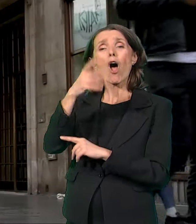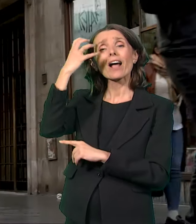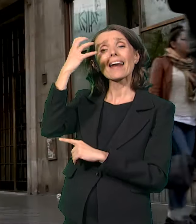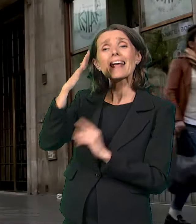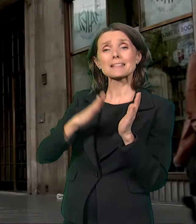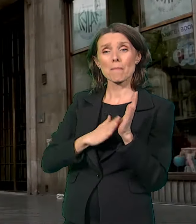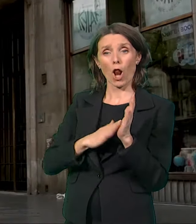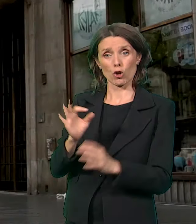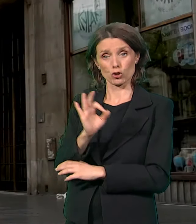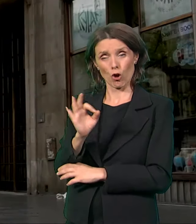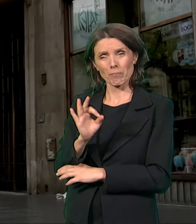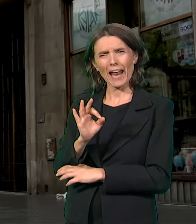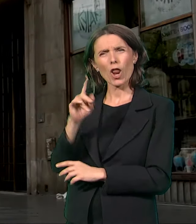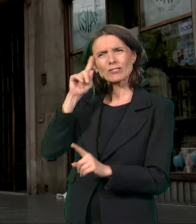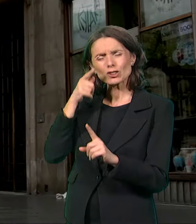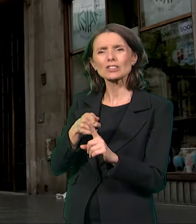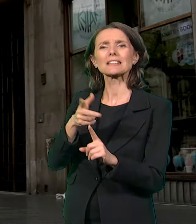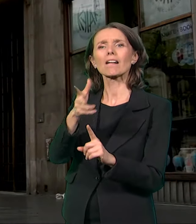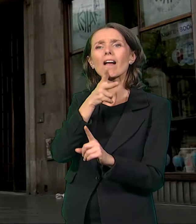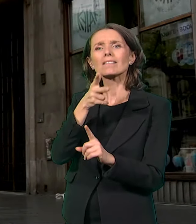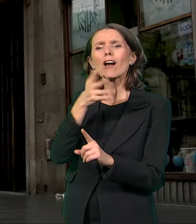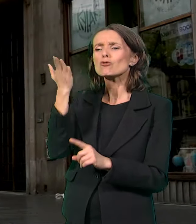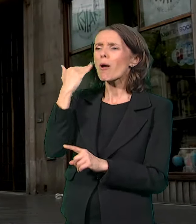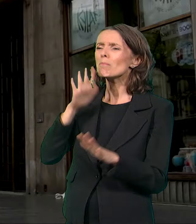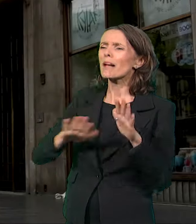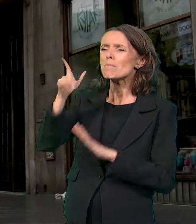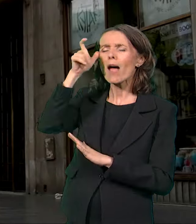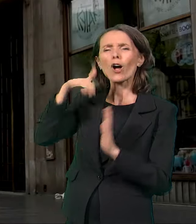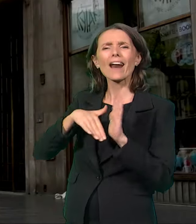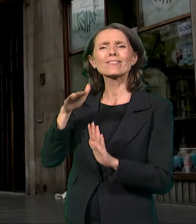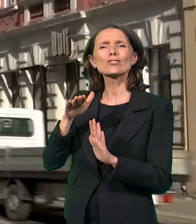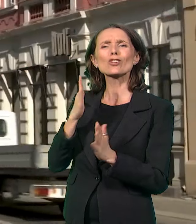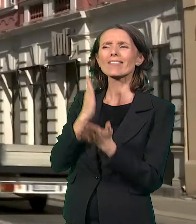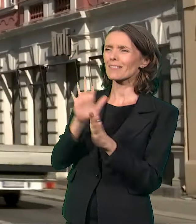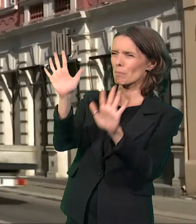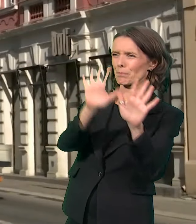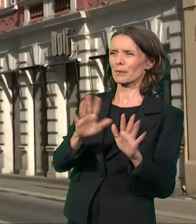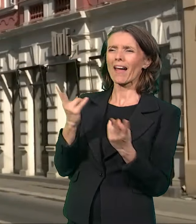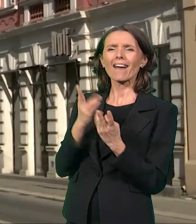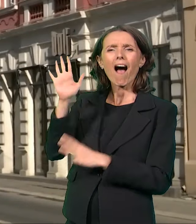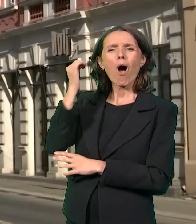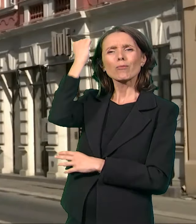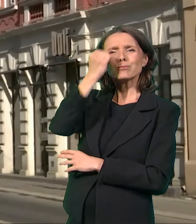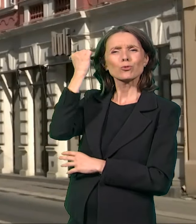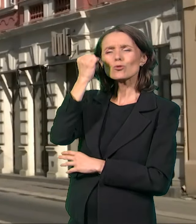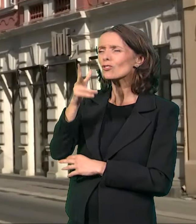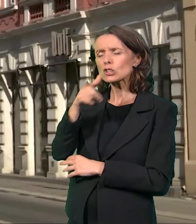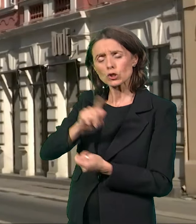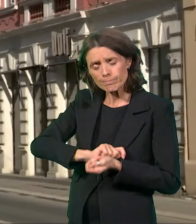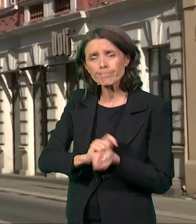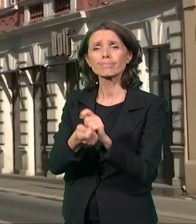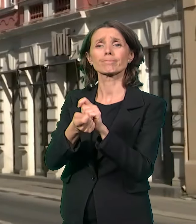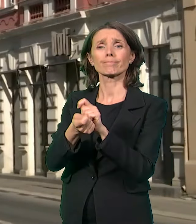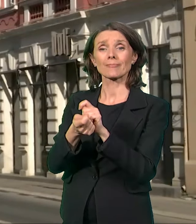Obrenovića, bio da se promeni njegov do tada orijentalno-otomanski izgled. Savamalska čaršija, koja je